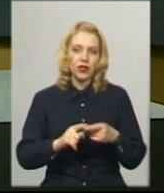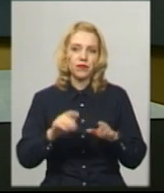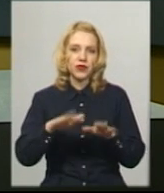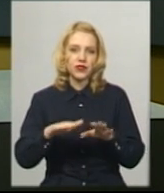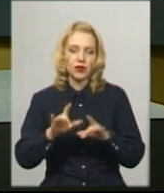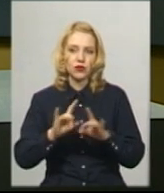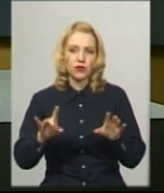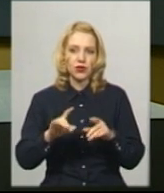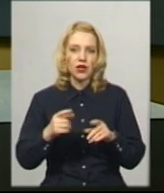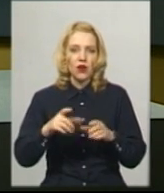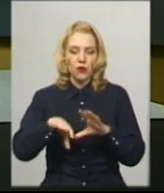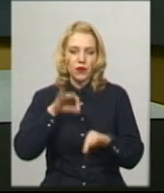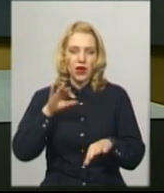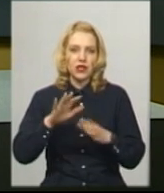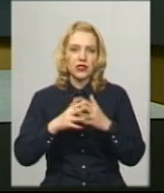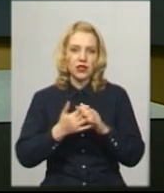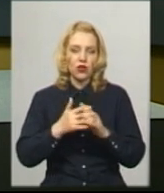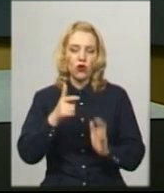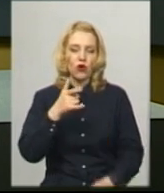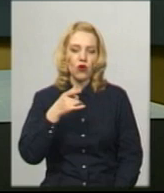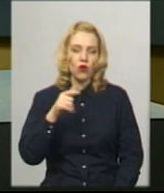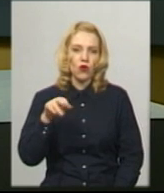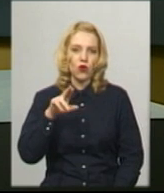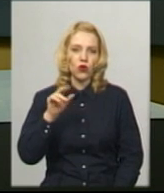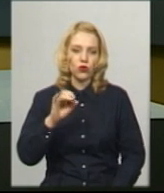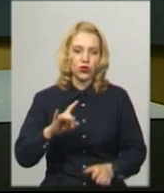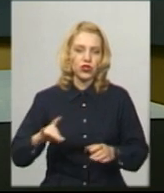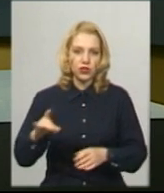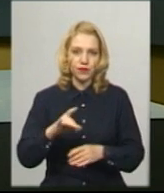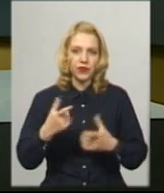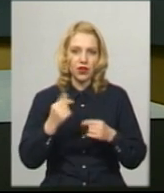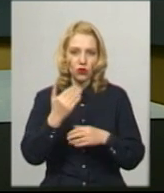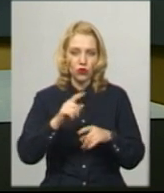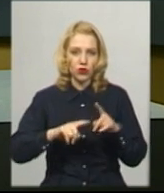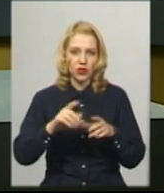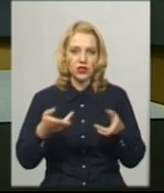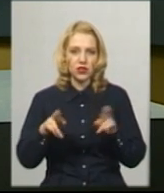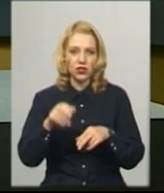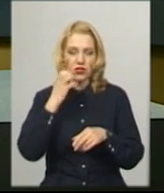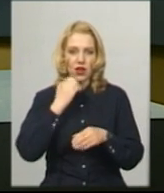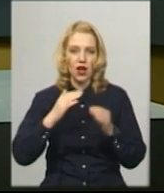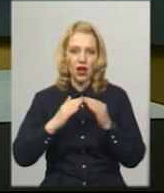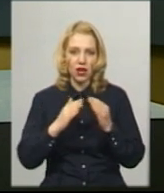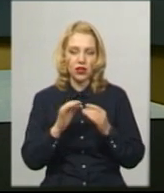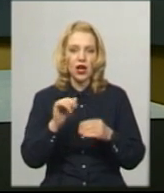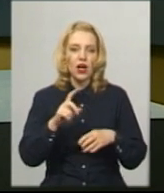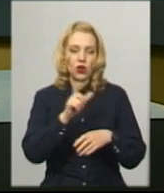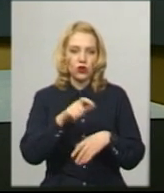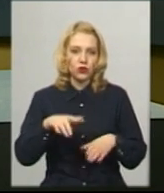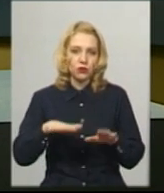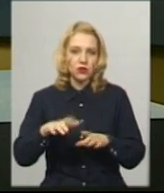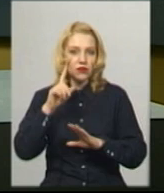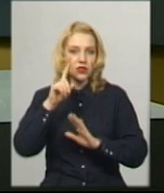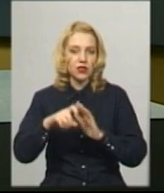розповідає Роман, обрали село на Городочині, де його родини залишилася стара хата. Утім, за словами Романа, місцеві мешканці,